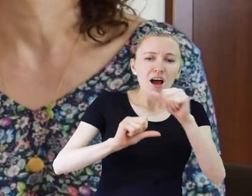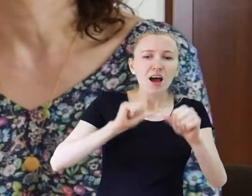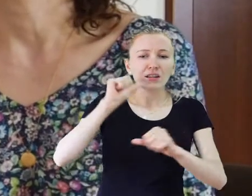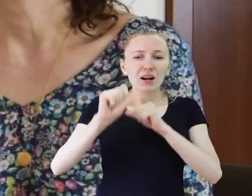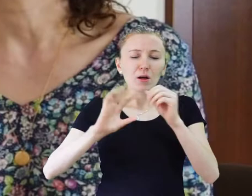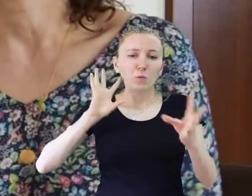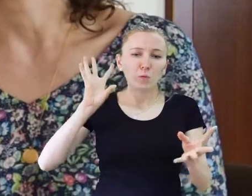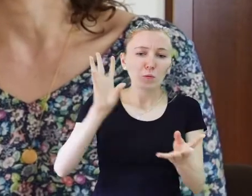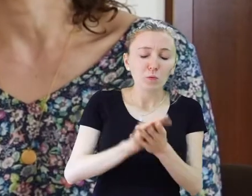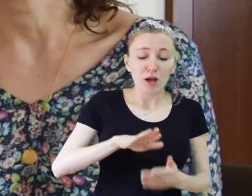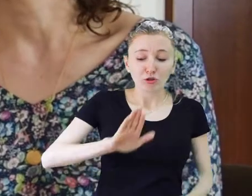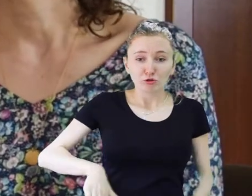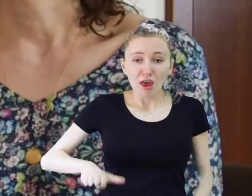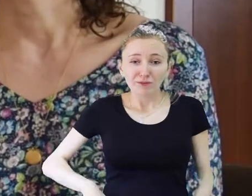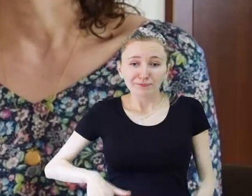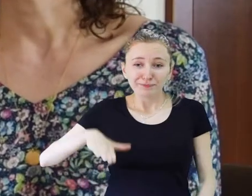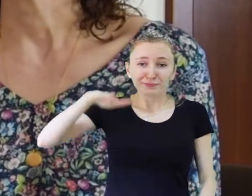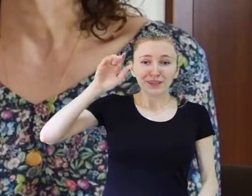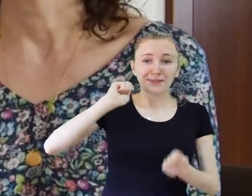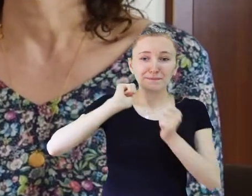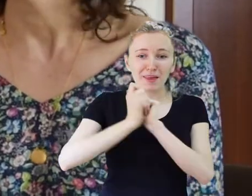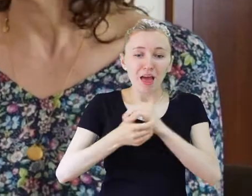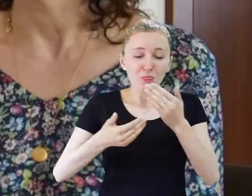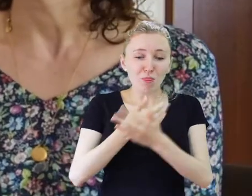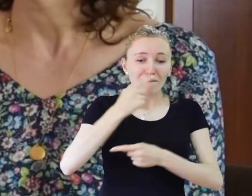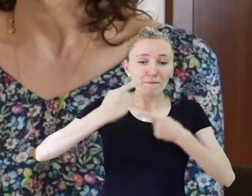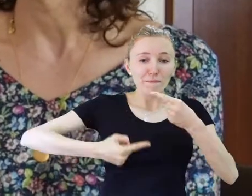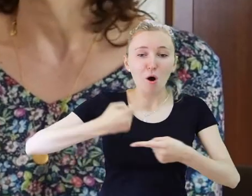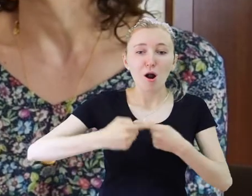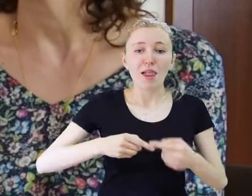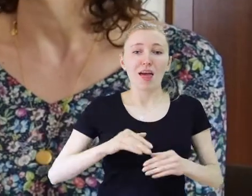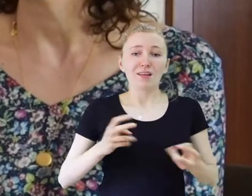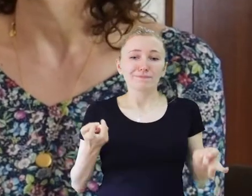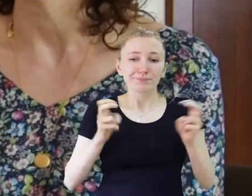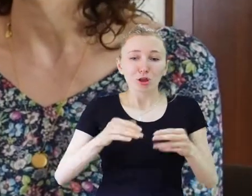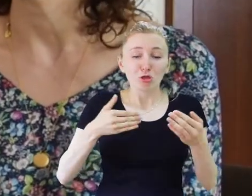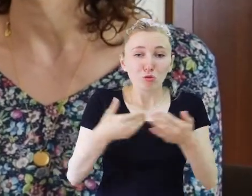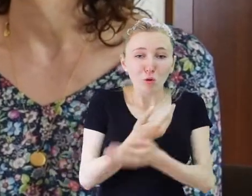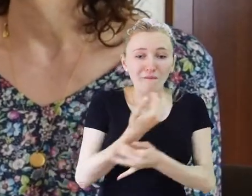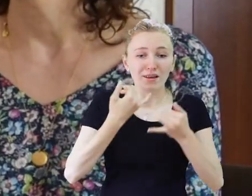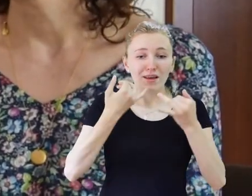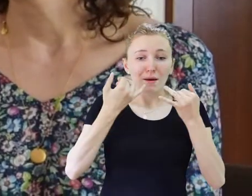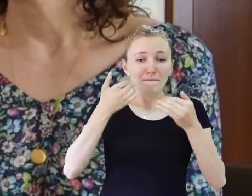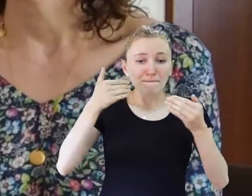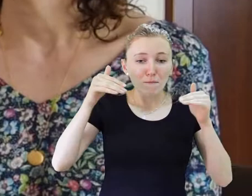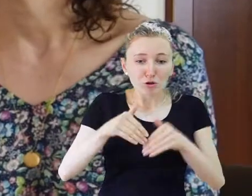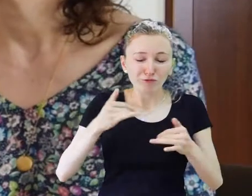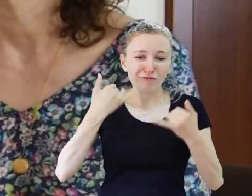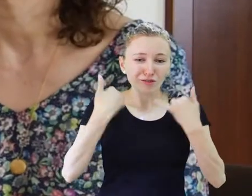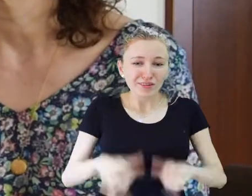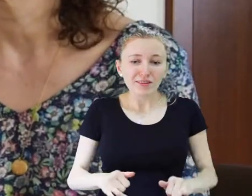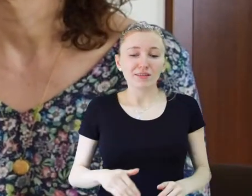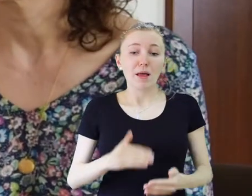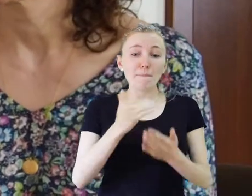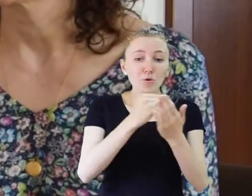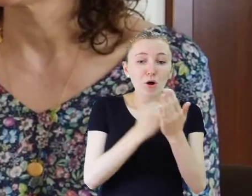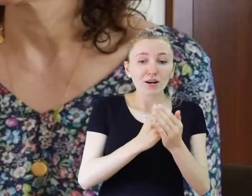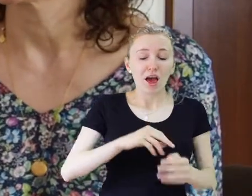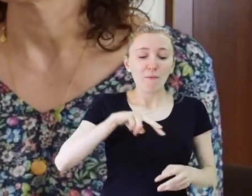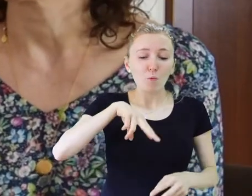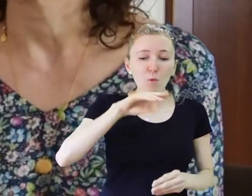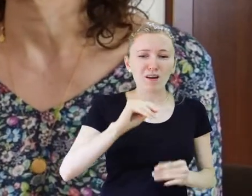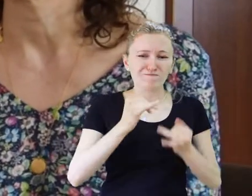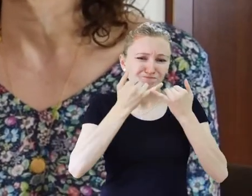przestrzeni tych wszystkich lat te dzieciaki się zmieniały. są nowe pokolenia. Pojawiły się inne